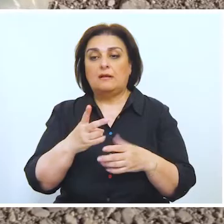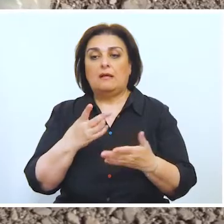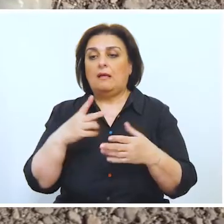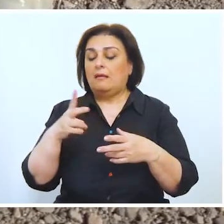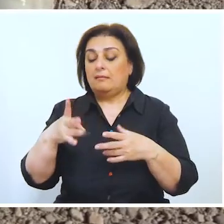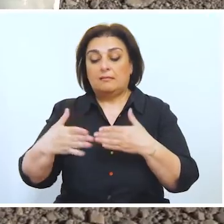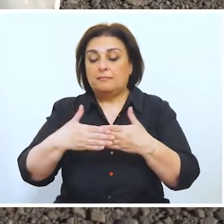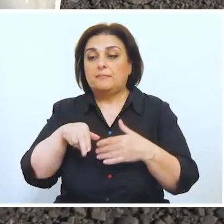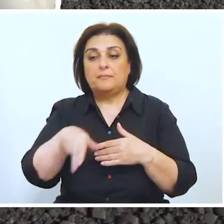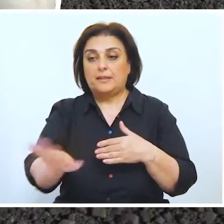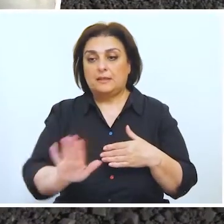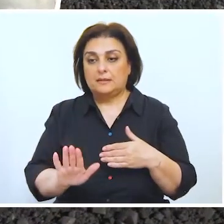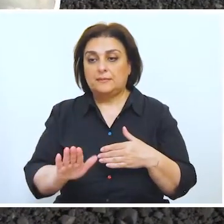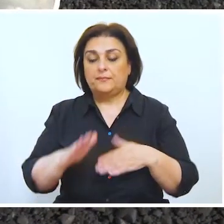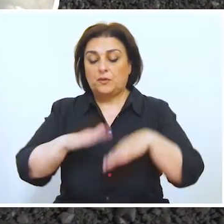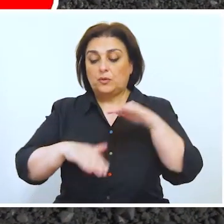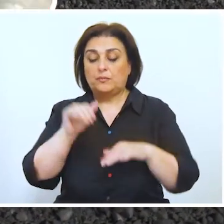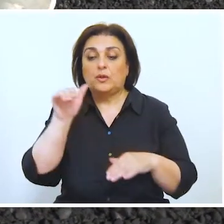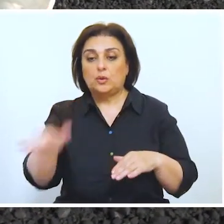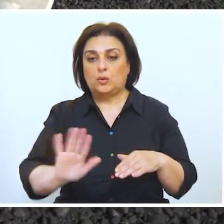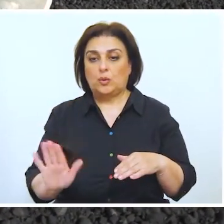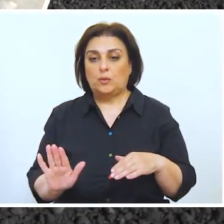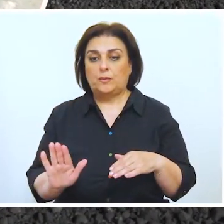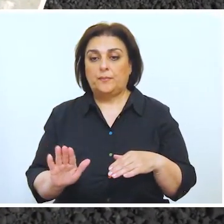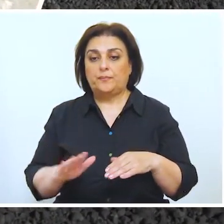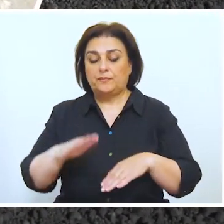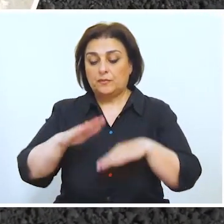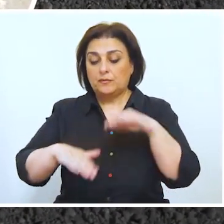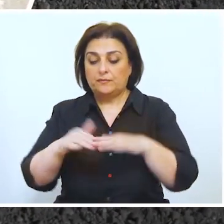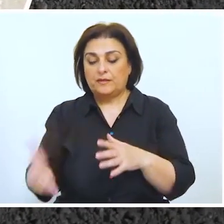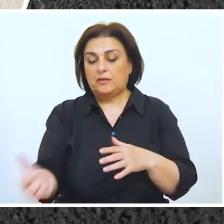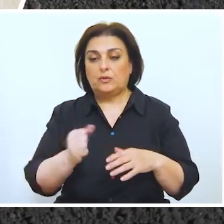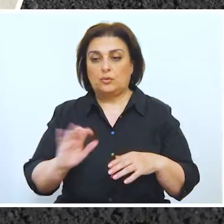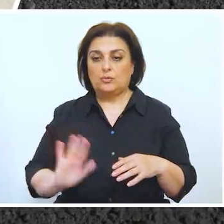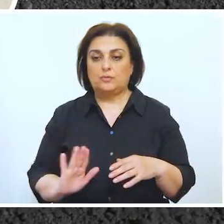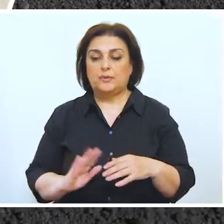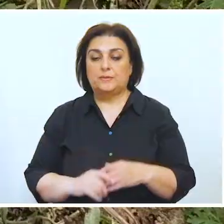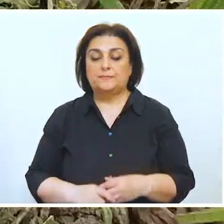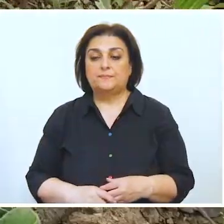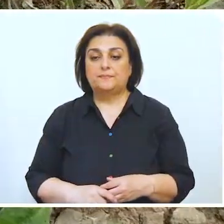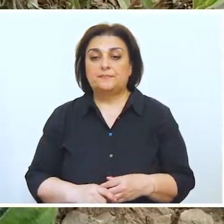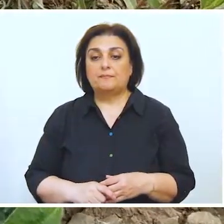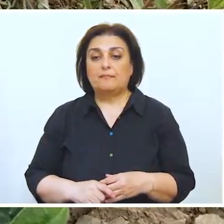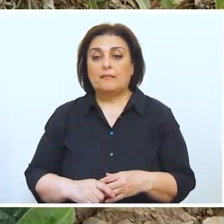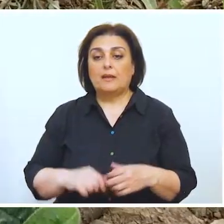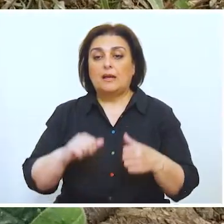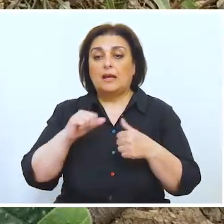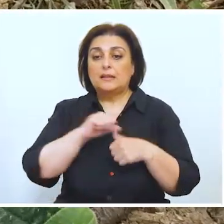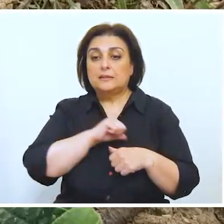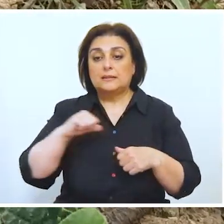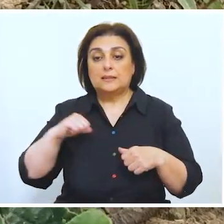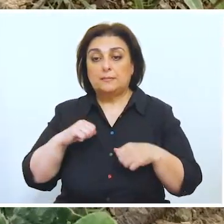rastlaşsanız, yaxınlaşmayın, toxunmayın, əlinizə götürməyin. Kənardan